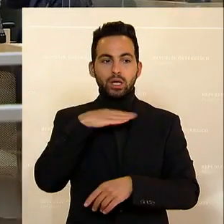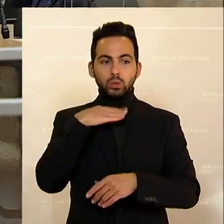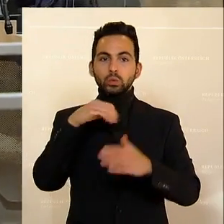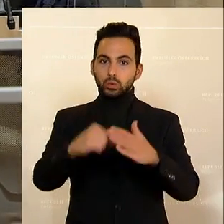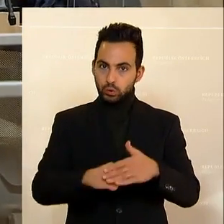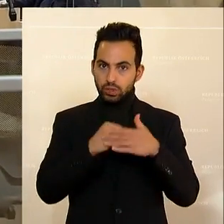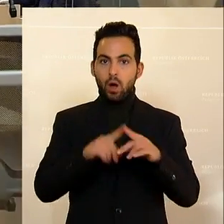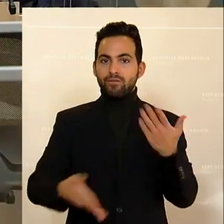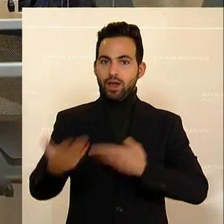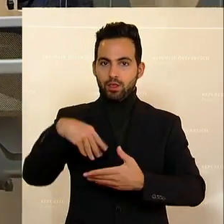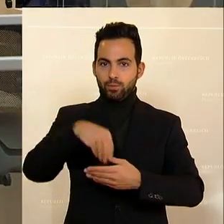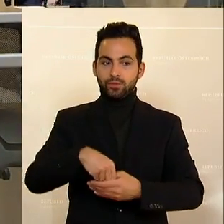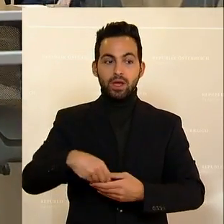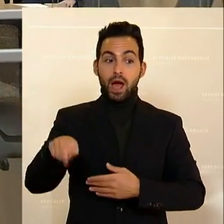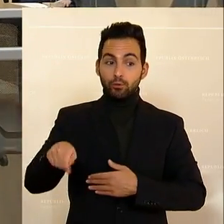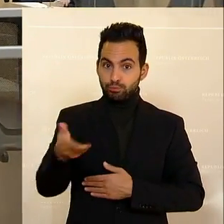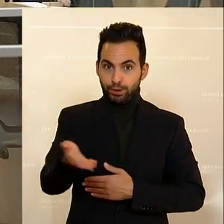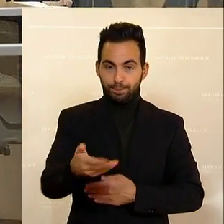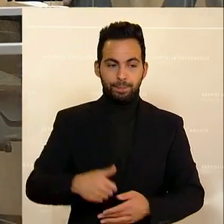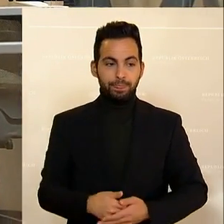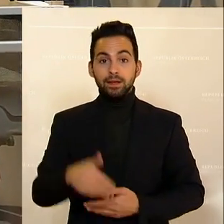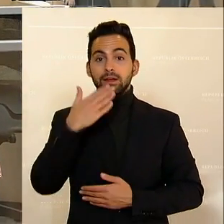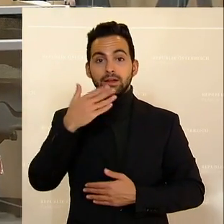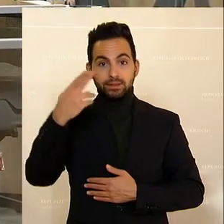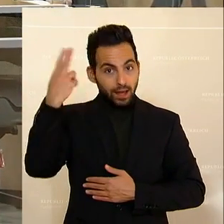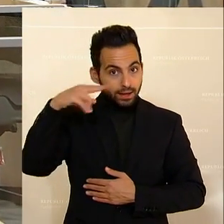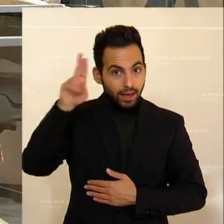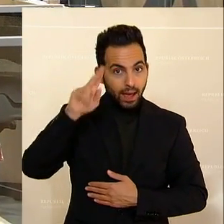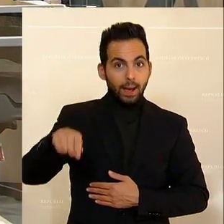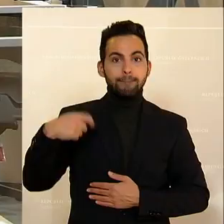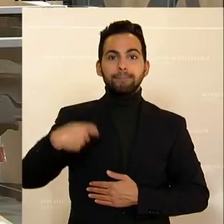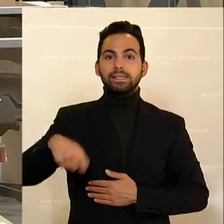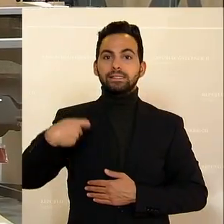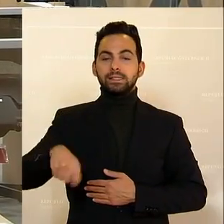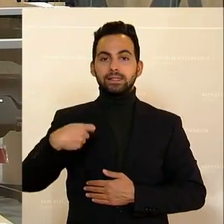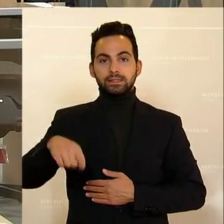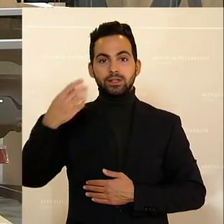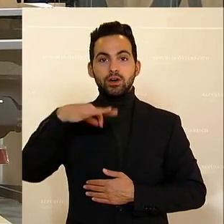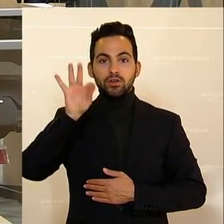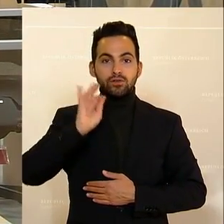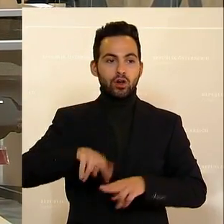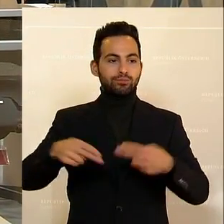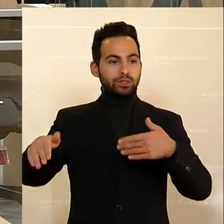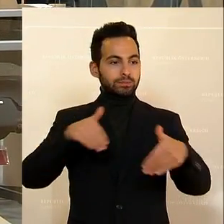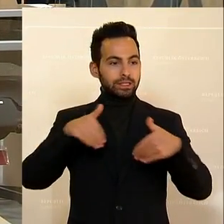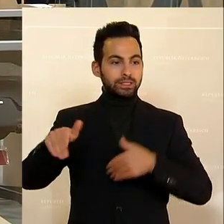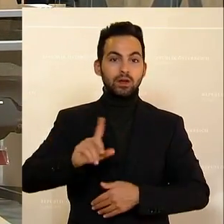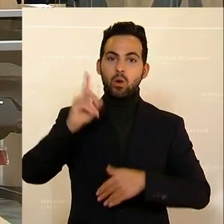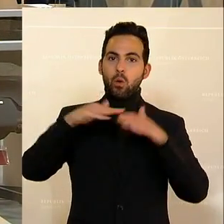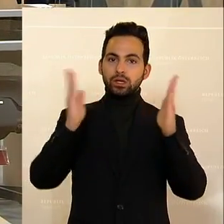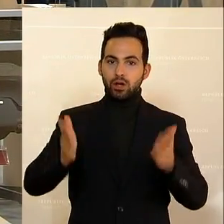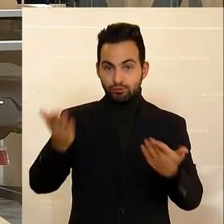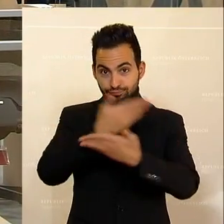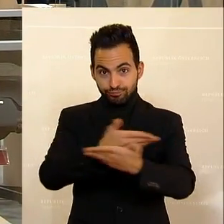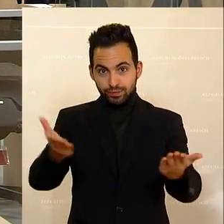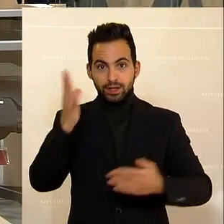Als nächstes zu Wort gemeldet ist Alois Stöger. Er war einmal Verkehrsminister von der SPÖ. Meine sehr verehrten Damen und